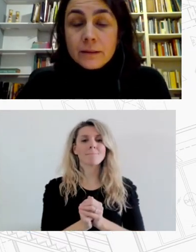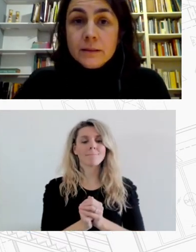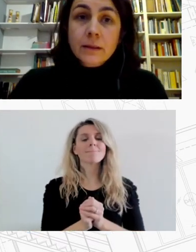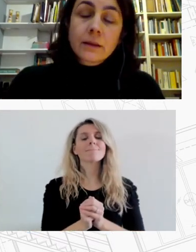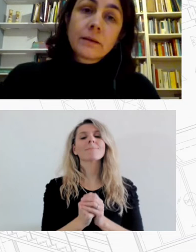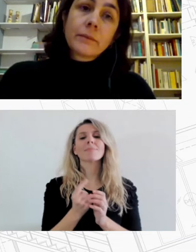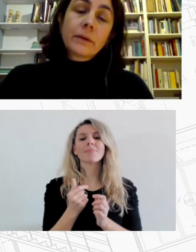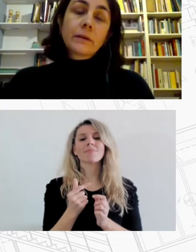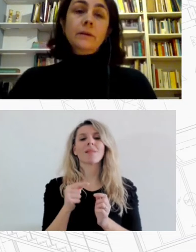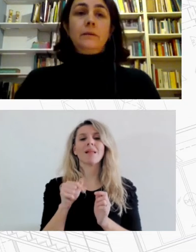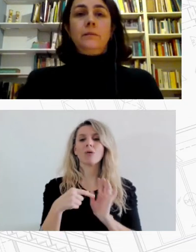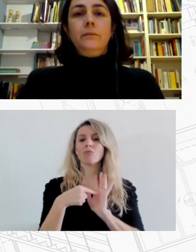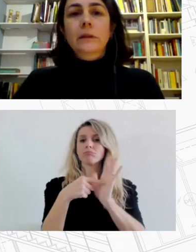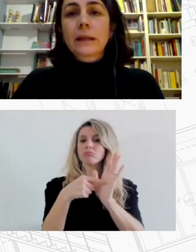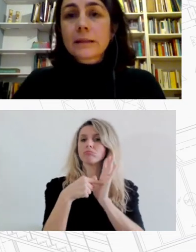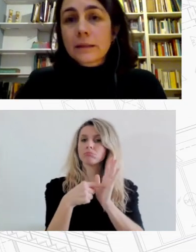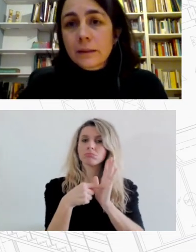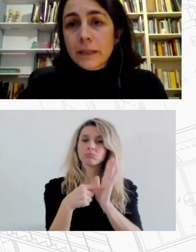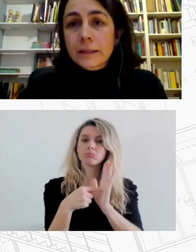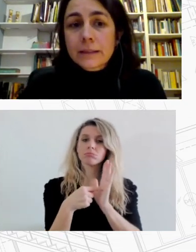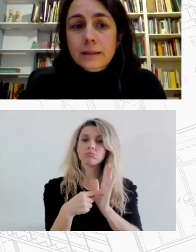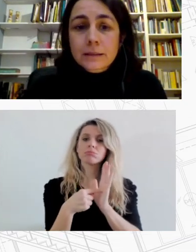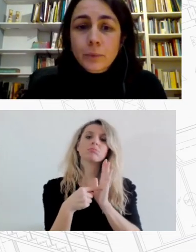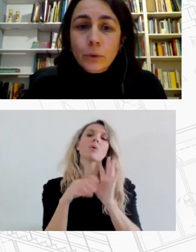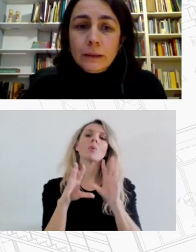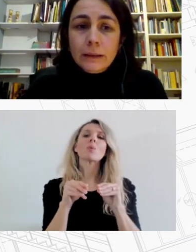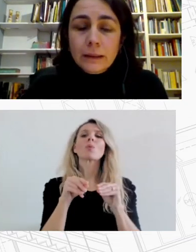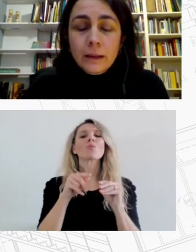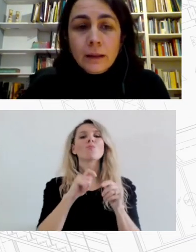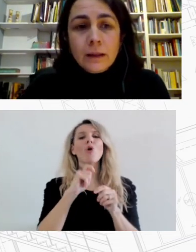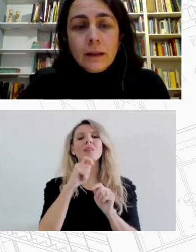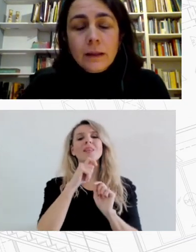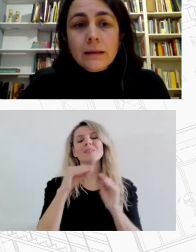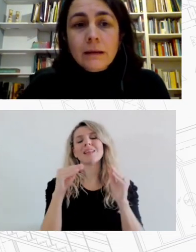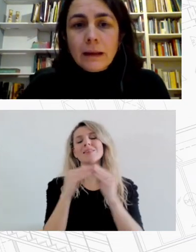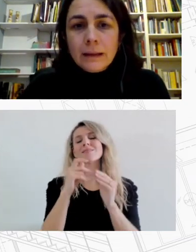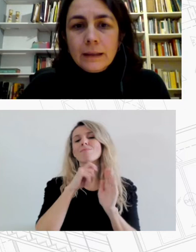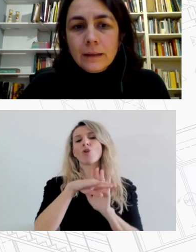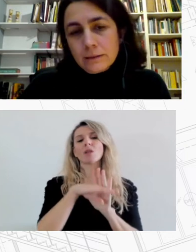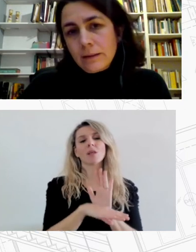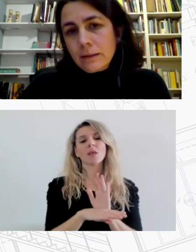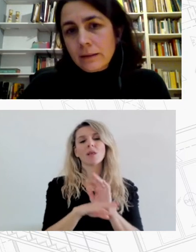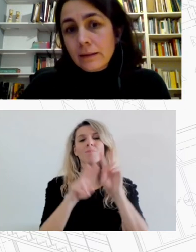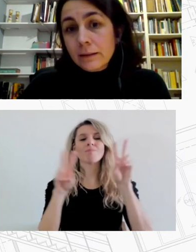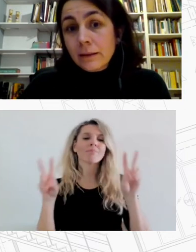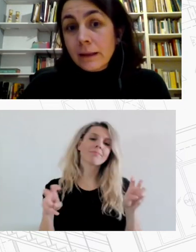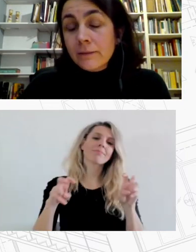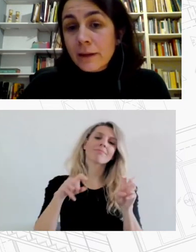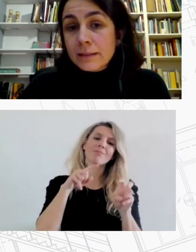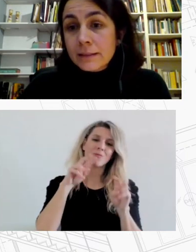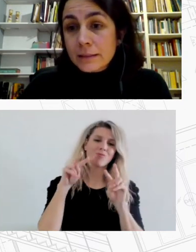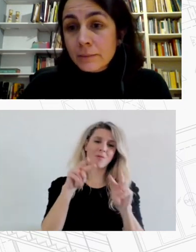κατευθύνσεις για μία τέτοια στεγαστική πολιτική εργαλεία την